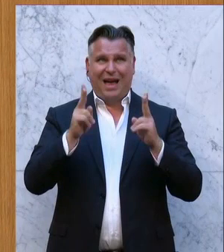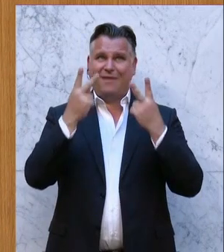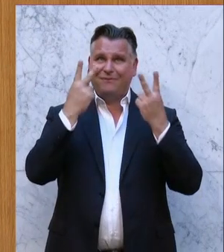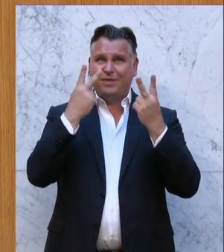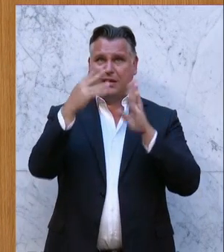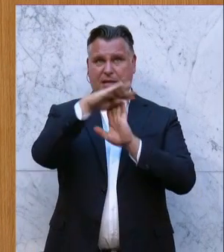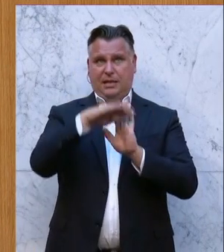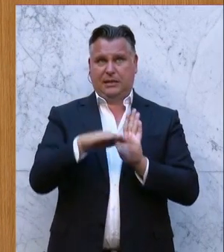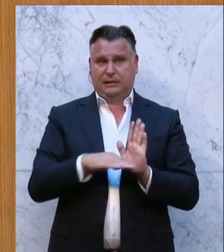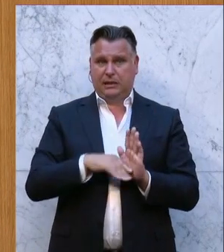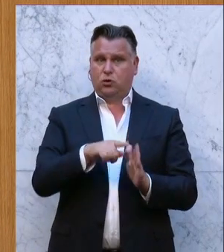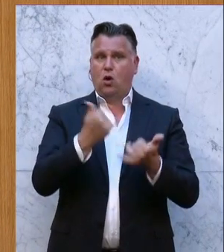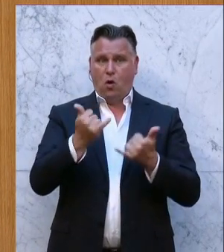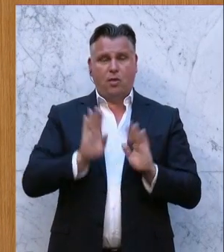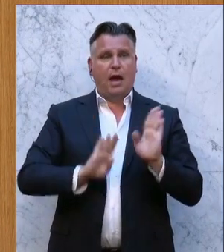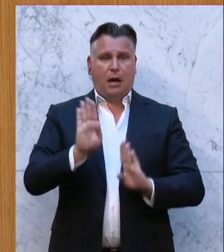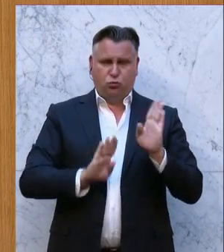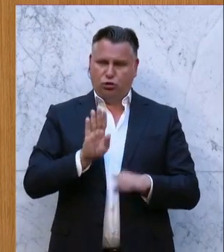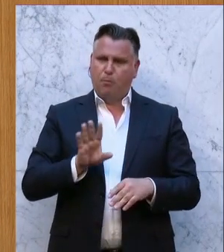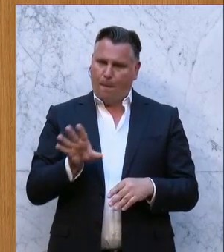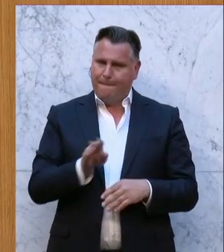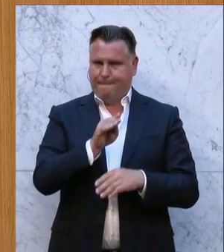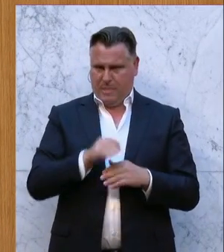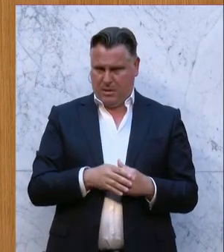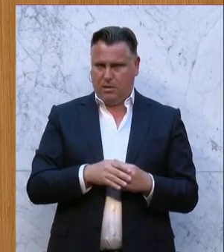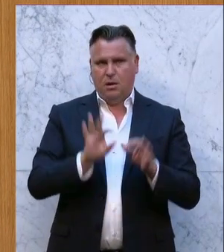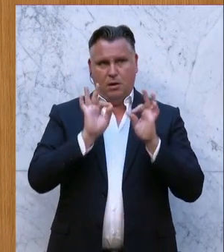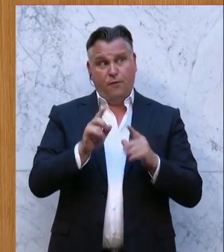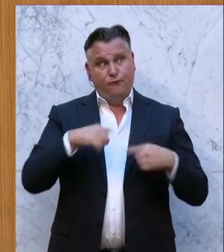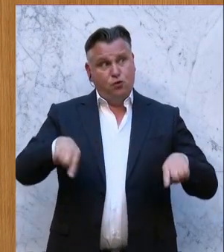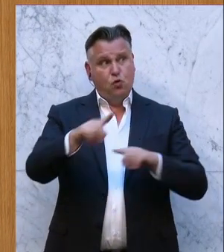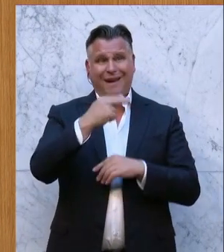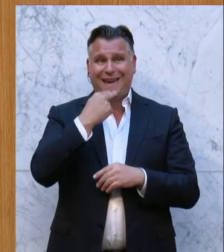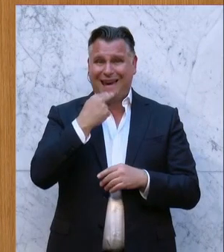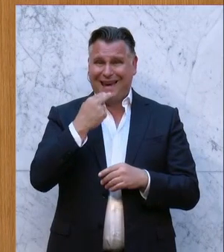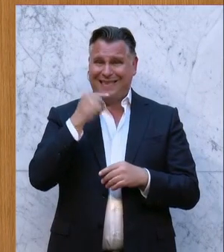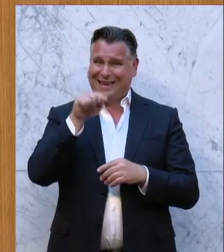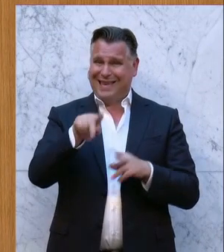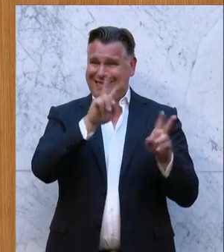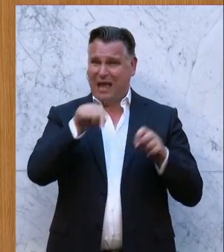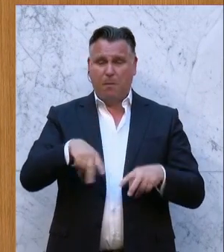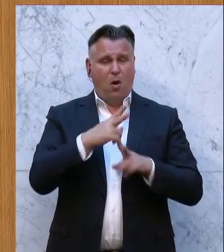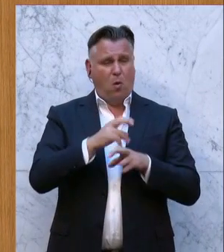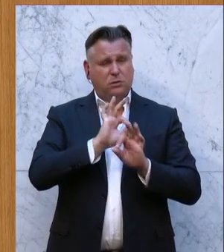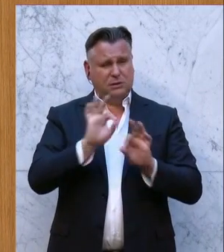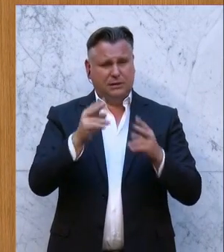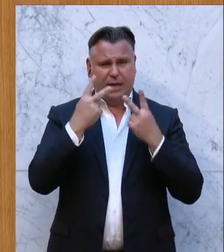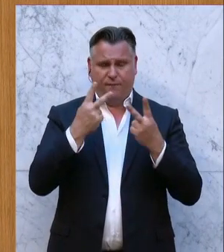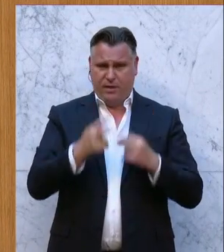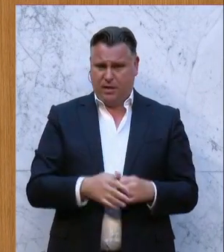Gesetz mitzustimmen, das für uns im Gesamtenergieaufkommen von essentieller Bedeutung ist.